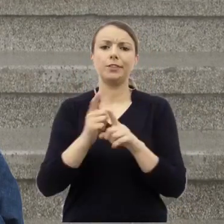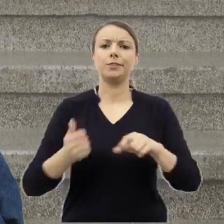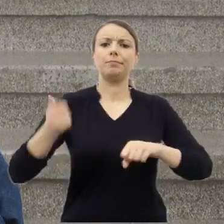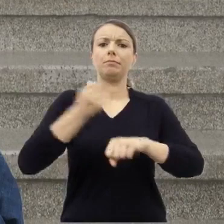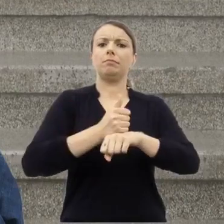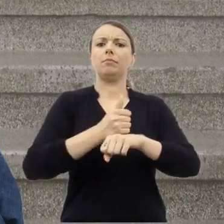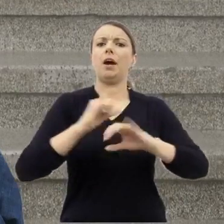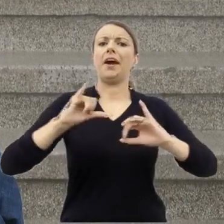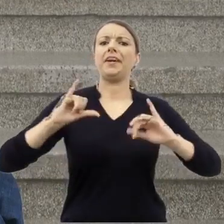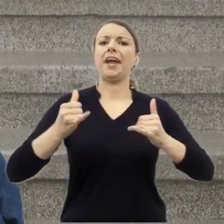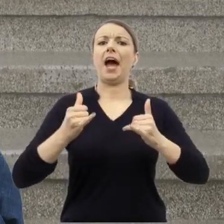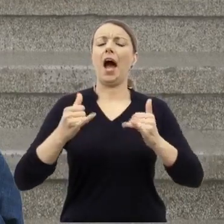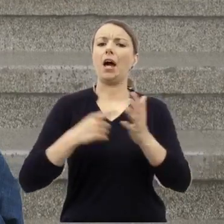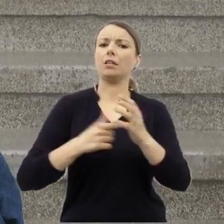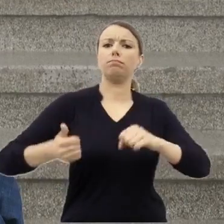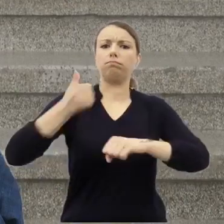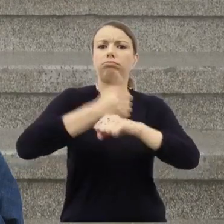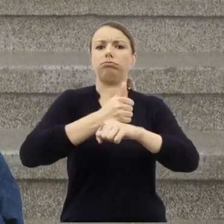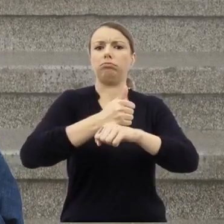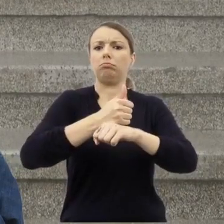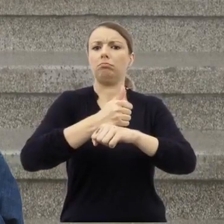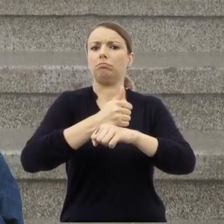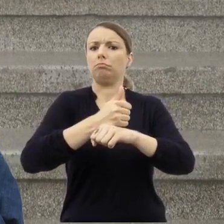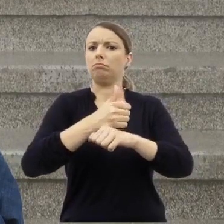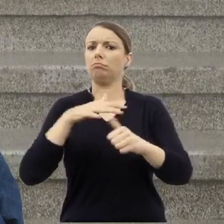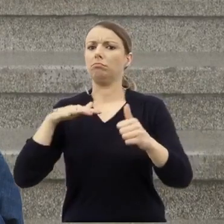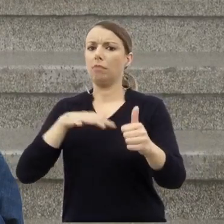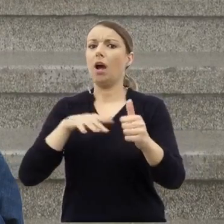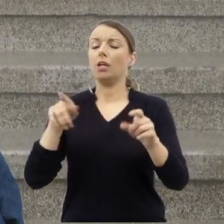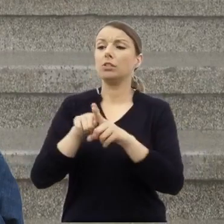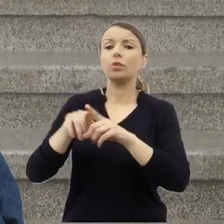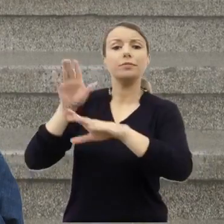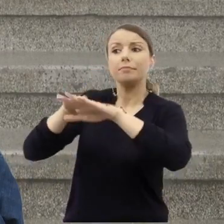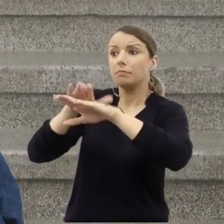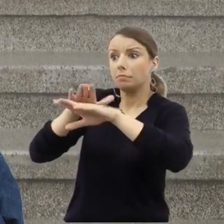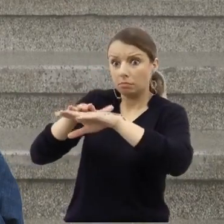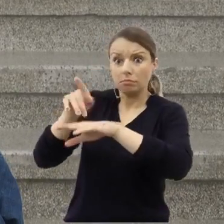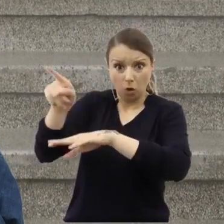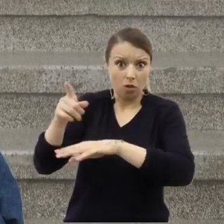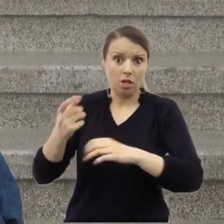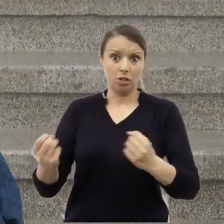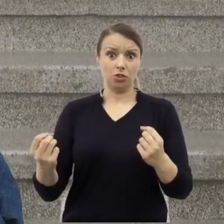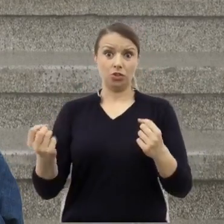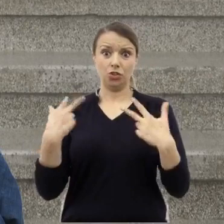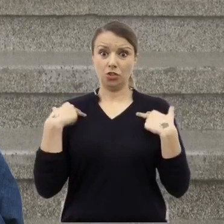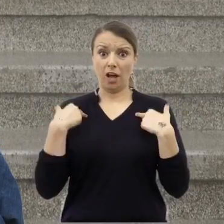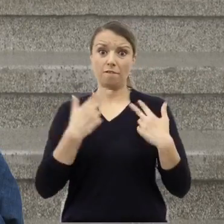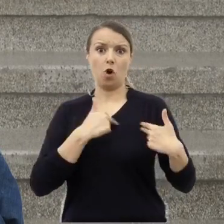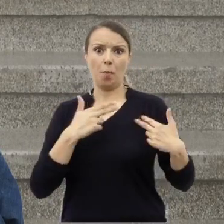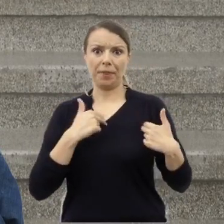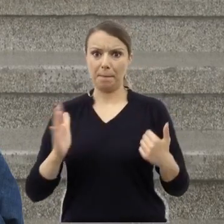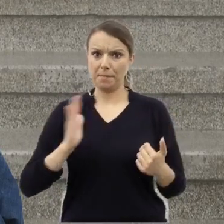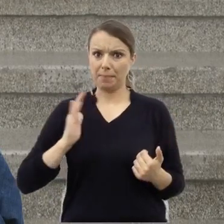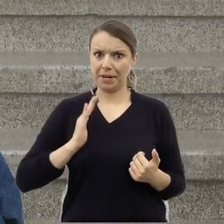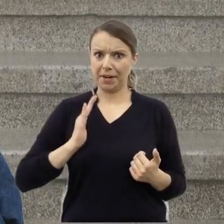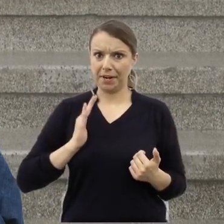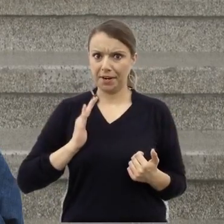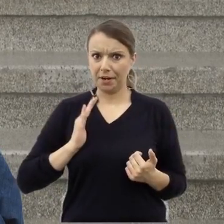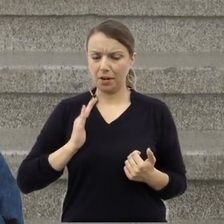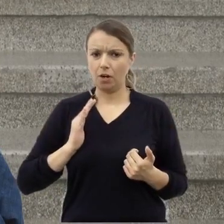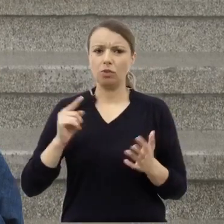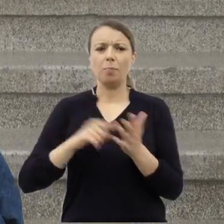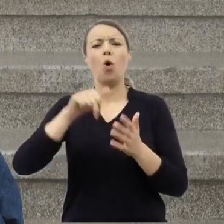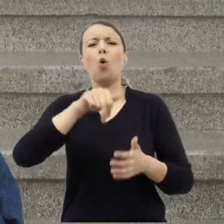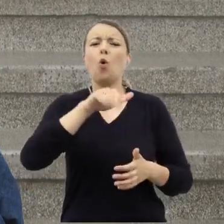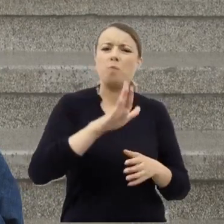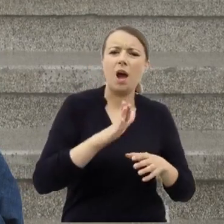i usiłował jego właśnie, który był szefem Komitetu Bezpieczeństwa, takiego ciała, które składało się z szefa UB,